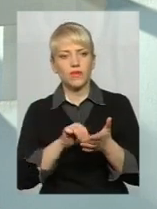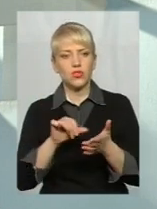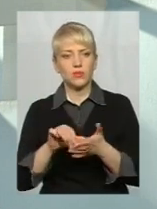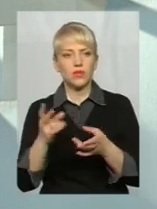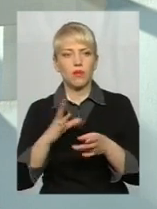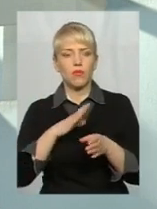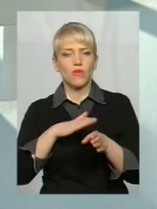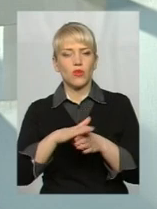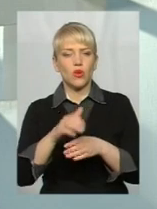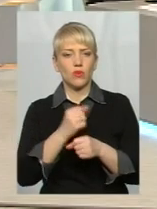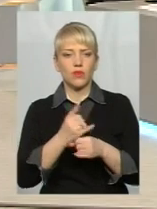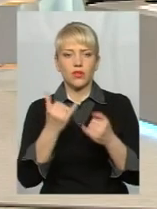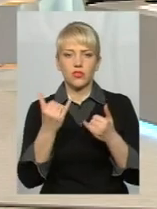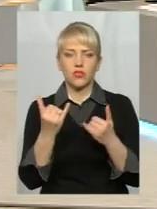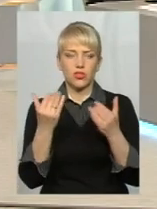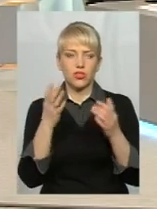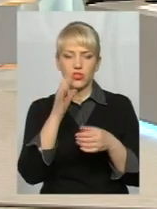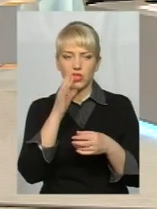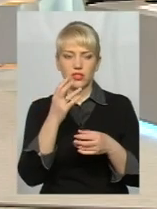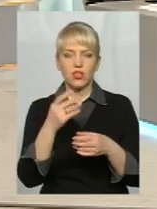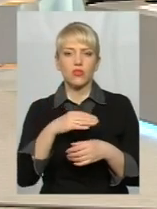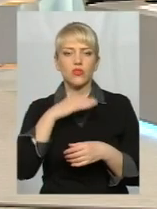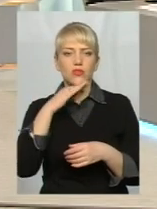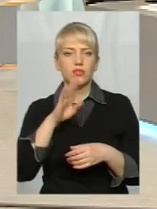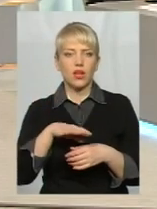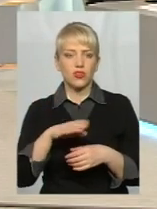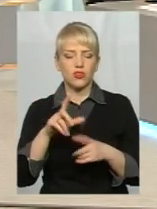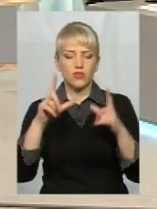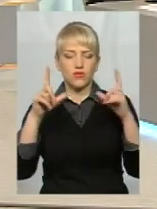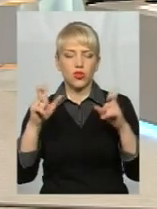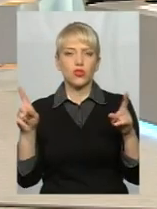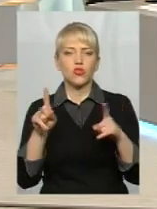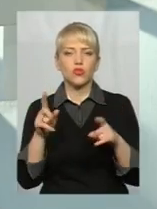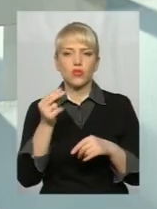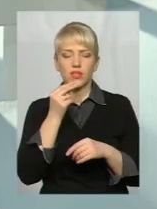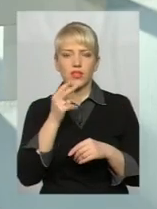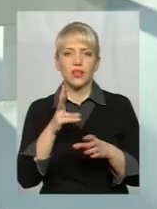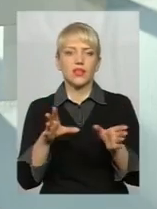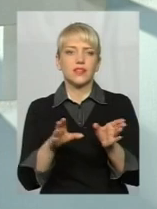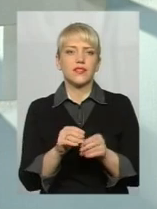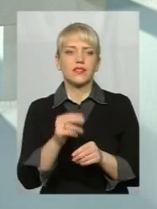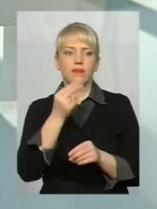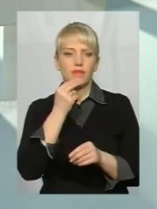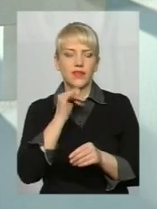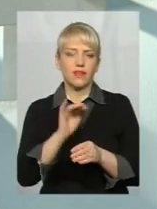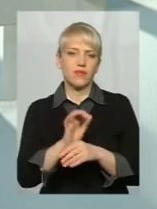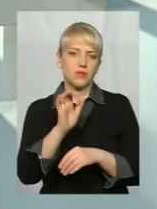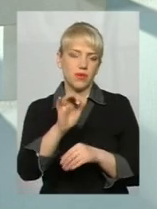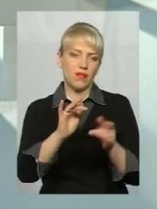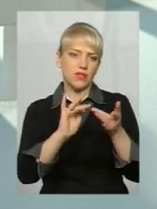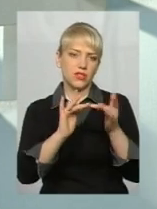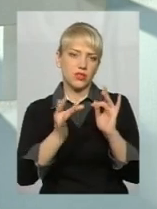робота. На теперішній час їм достатньо сфотографувати, що вони їли і з ким вони їли, і відправити в соцмережу.